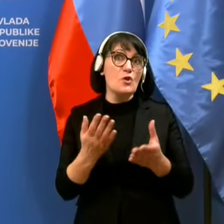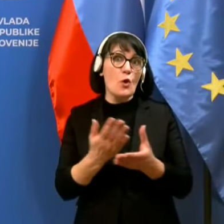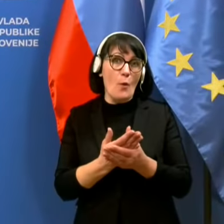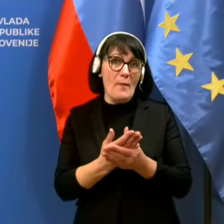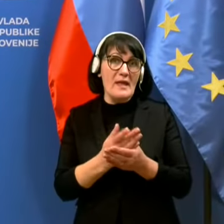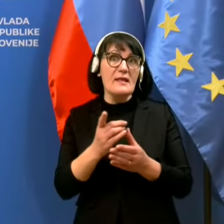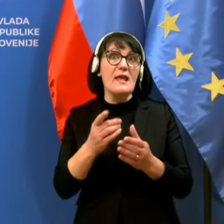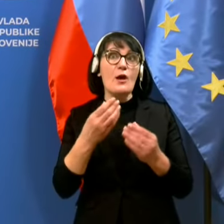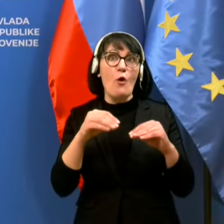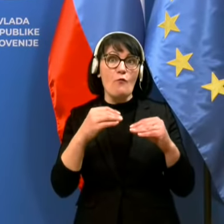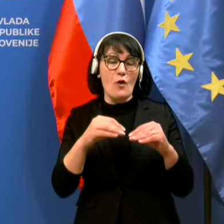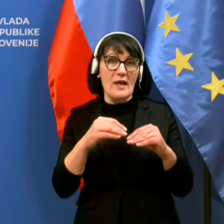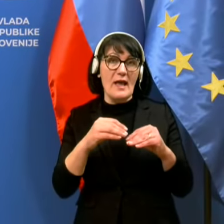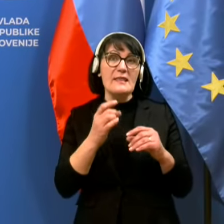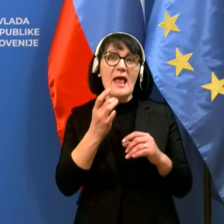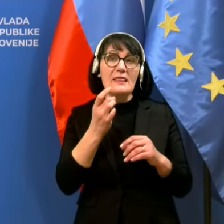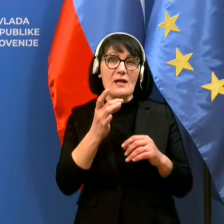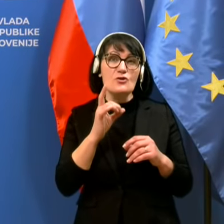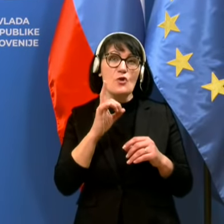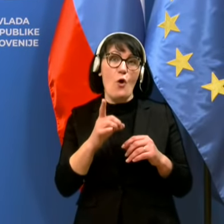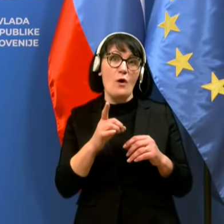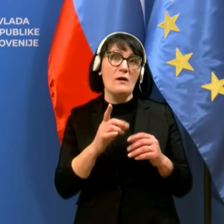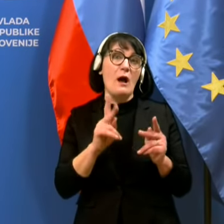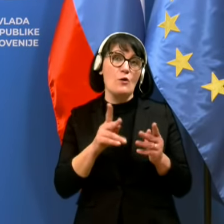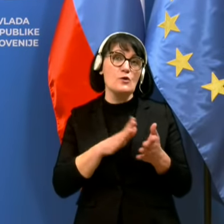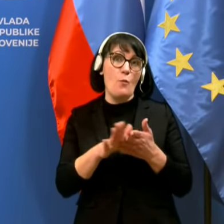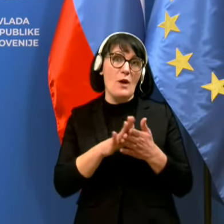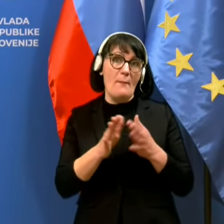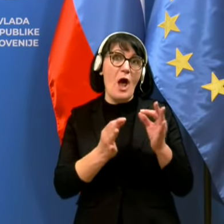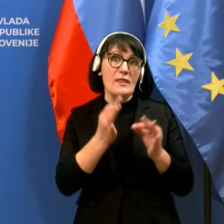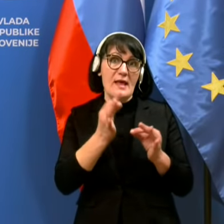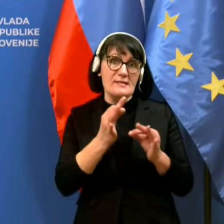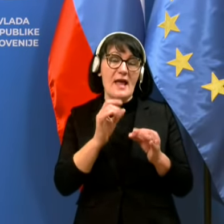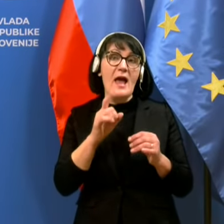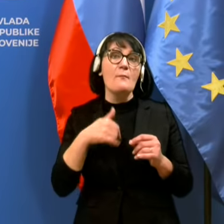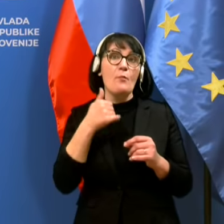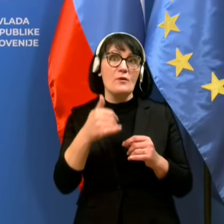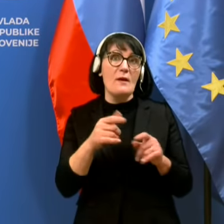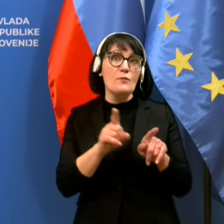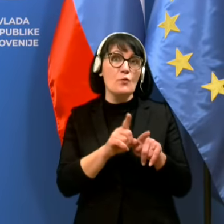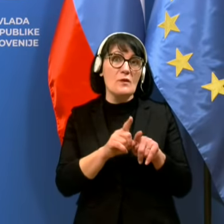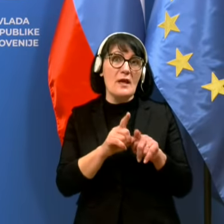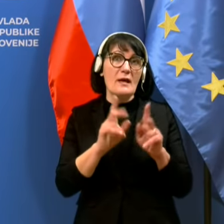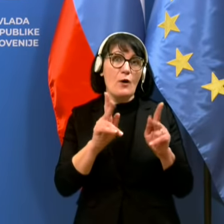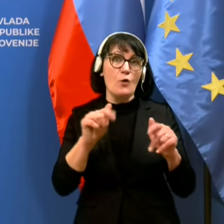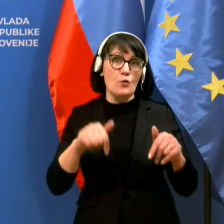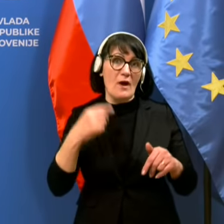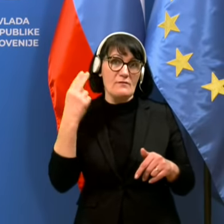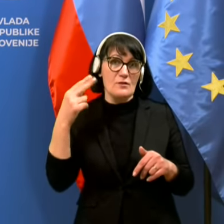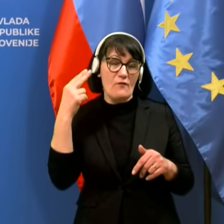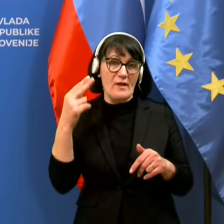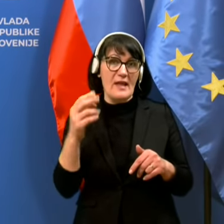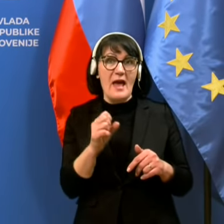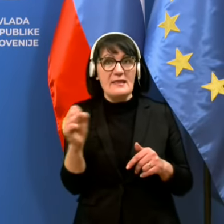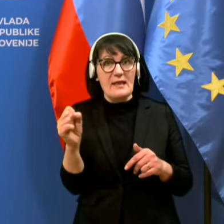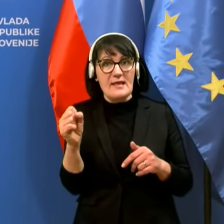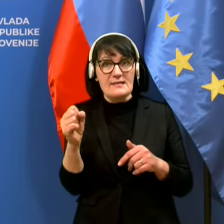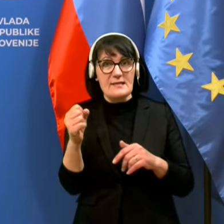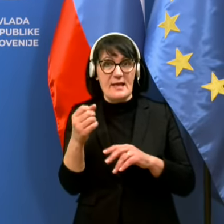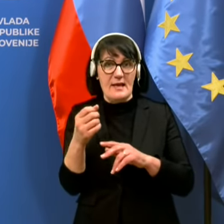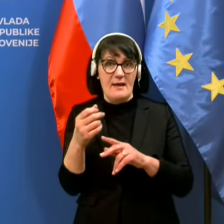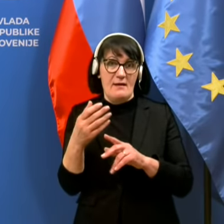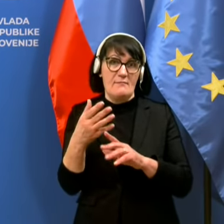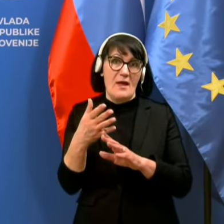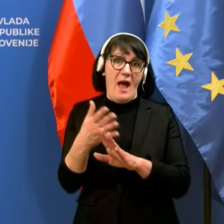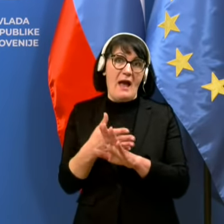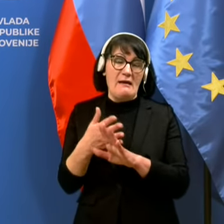opisuje detajle teh testov in kako se uporabljajo. In seveda definicija primira v Sloveniji na desni stranj ekrana, ki